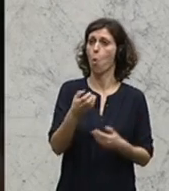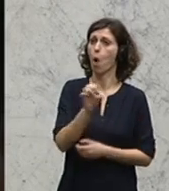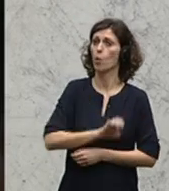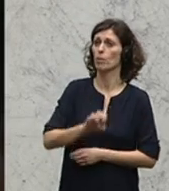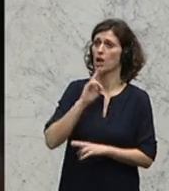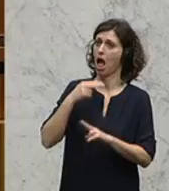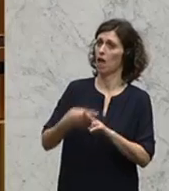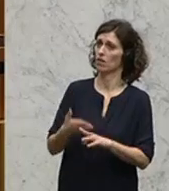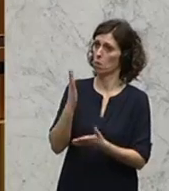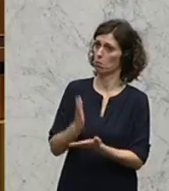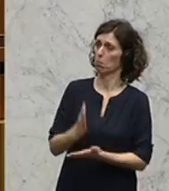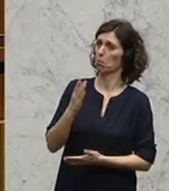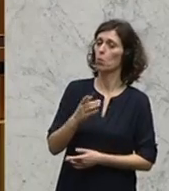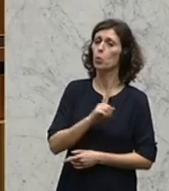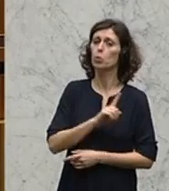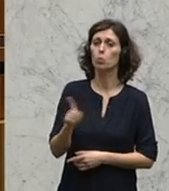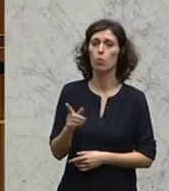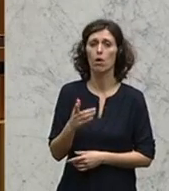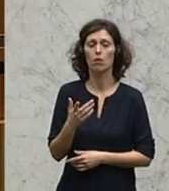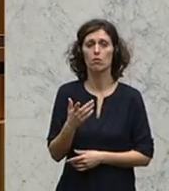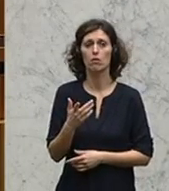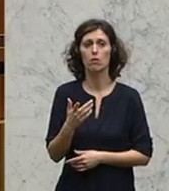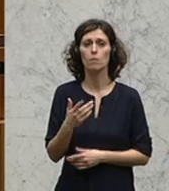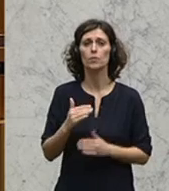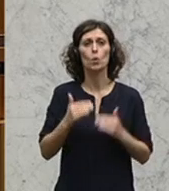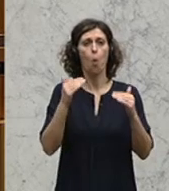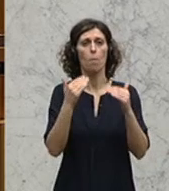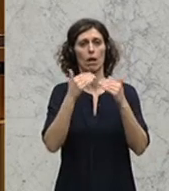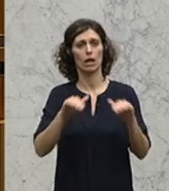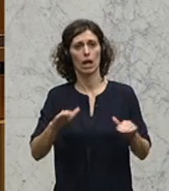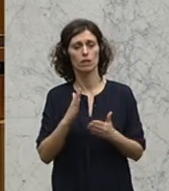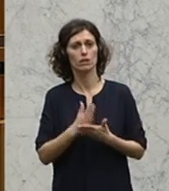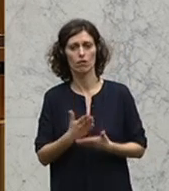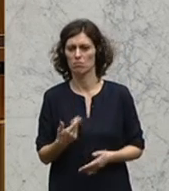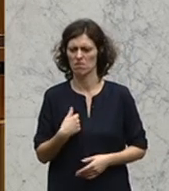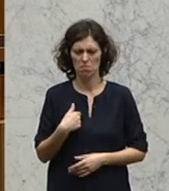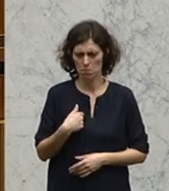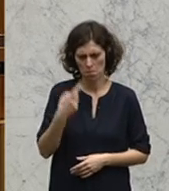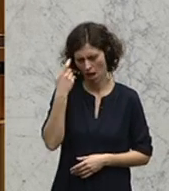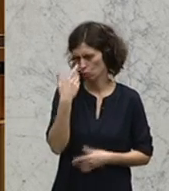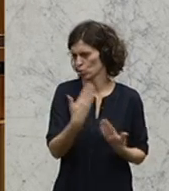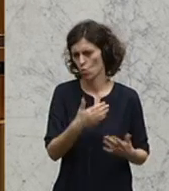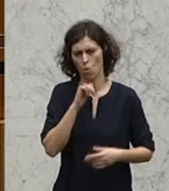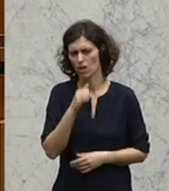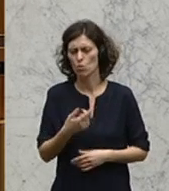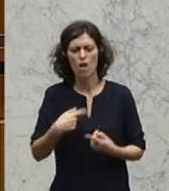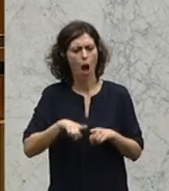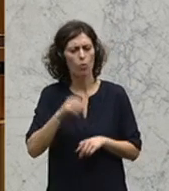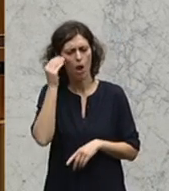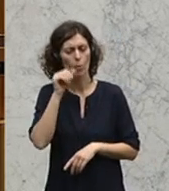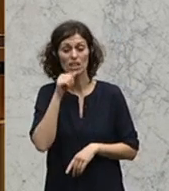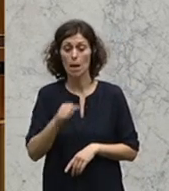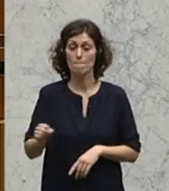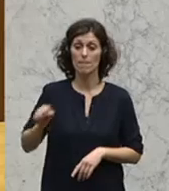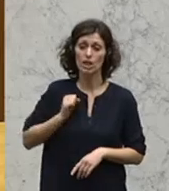man auf Schutz oder dass man Obergrenzen einführt. Da bin ich wirklich nicht der Meinung und ich bin auch nicht der Meinung, dass das militärische